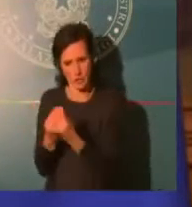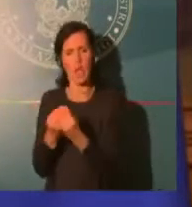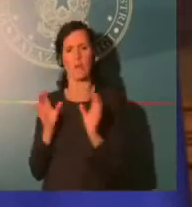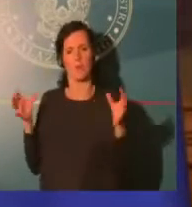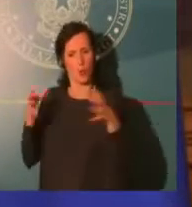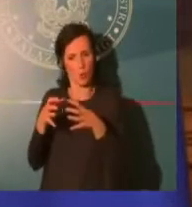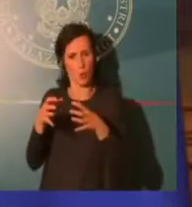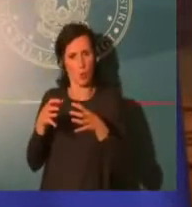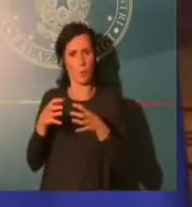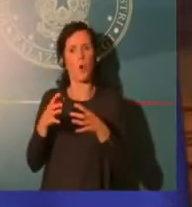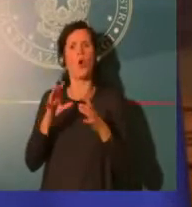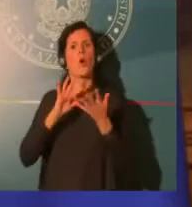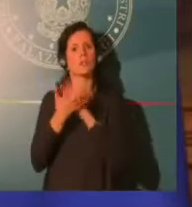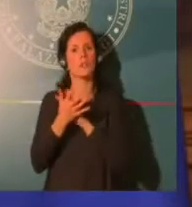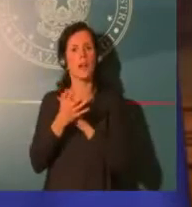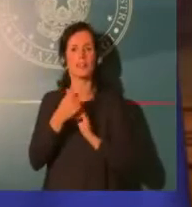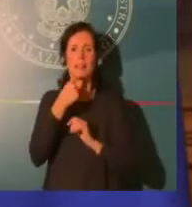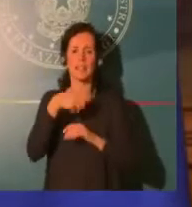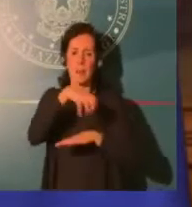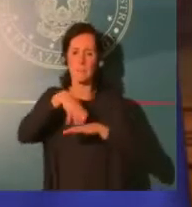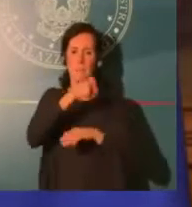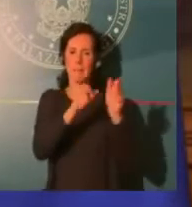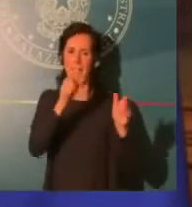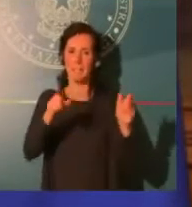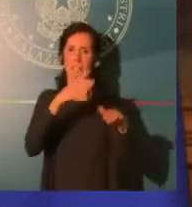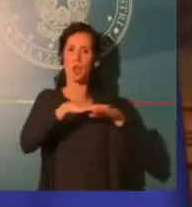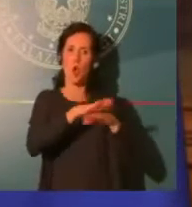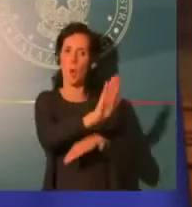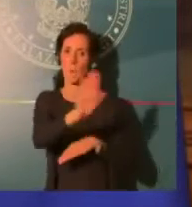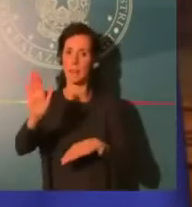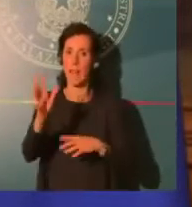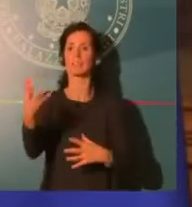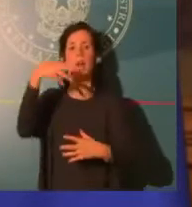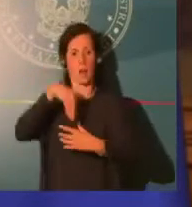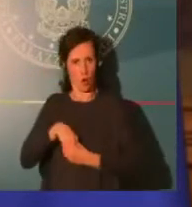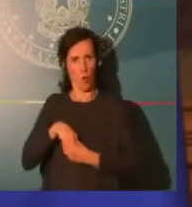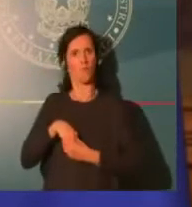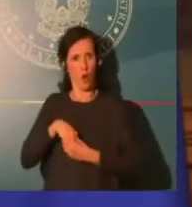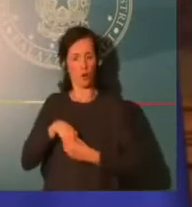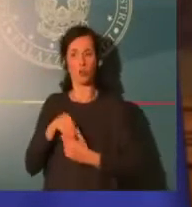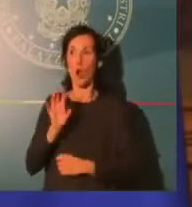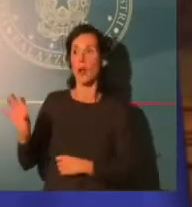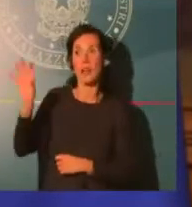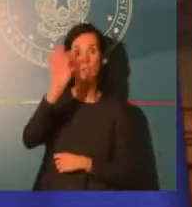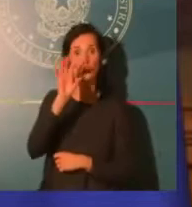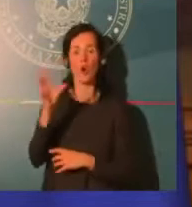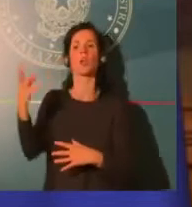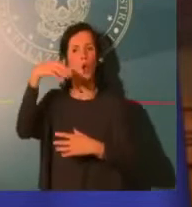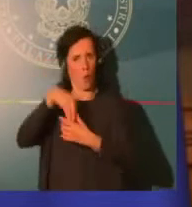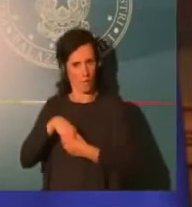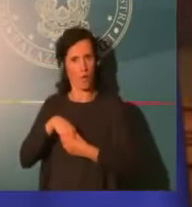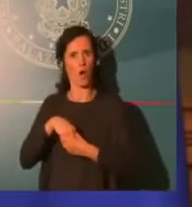rappresentanti e gli enti territoriali e come ho già detto incontrando anche i capi, gruppo di maggioranza e di